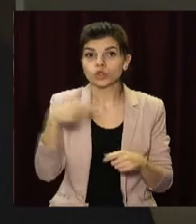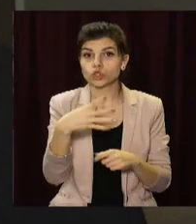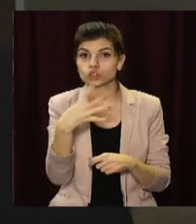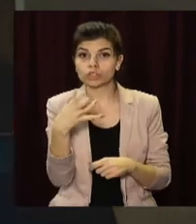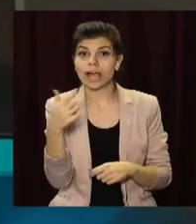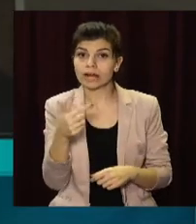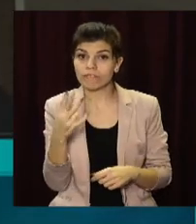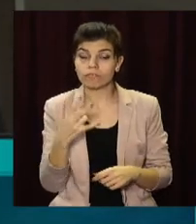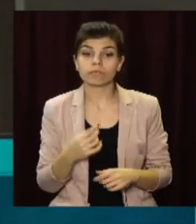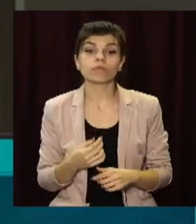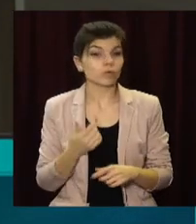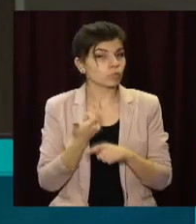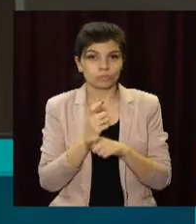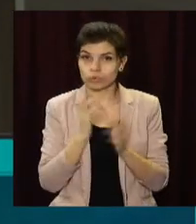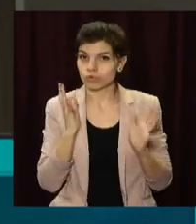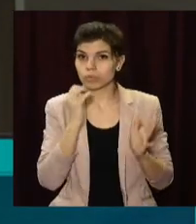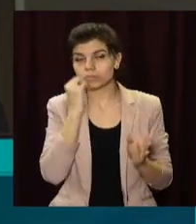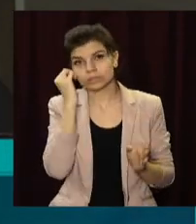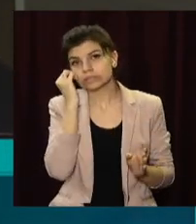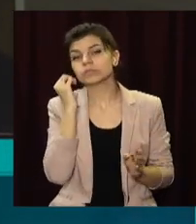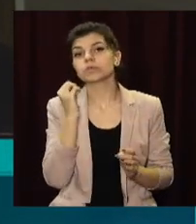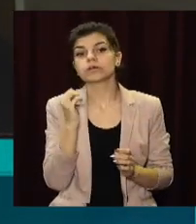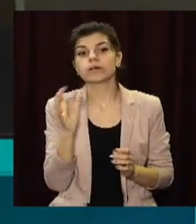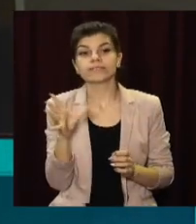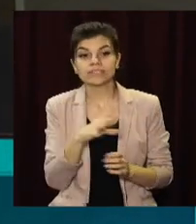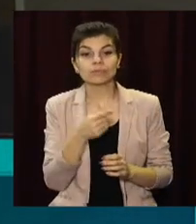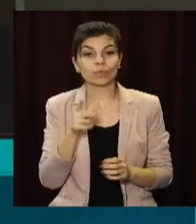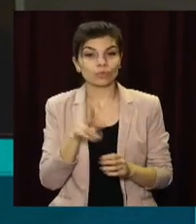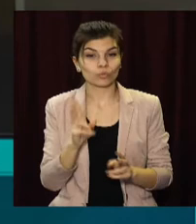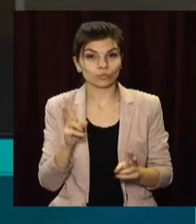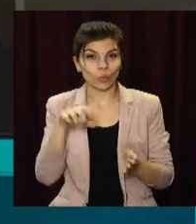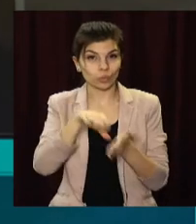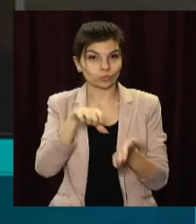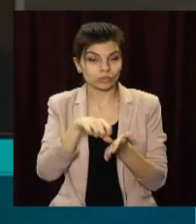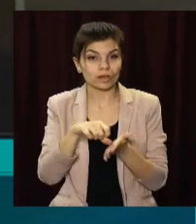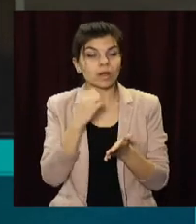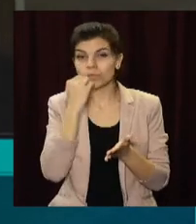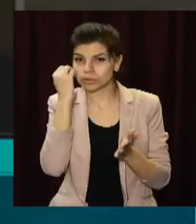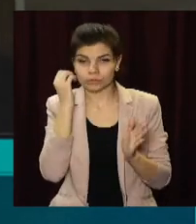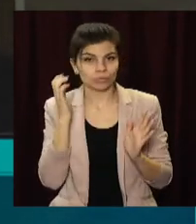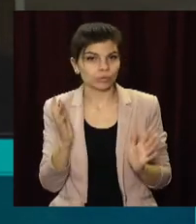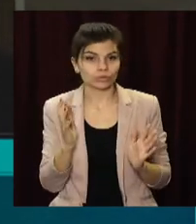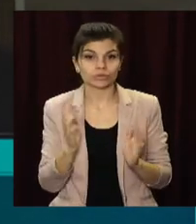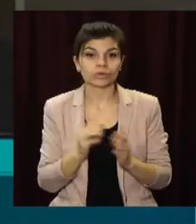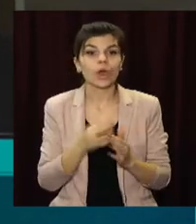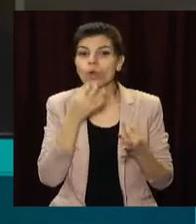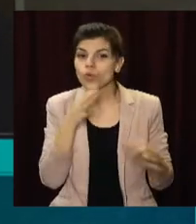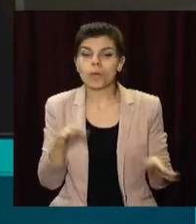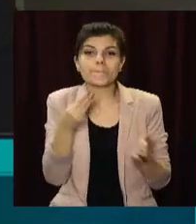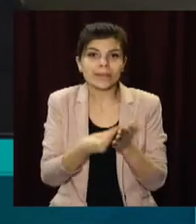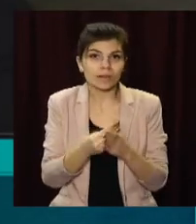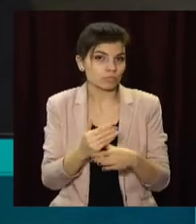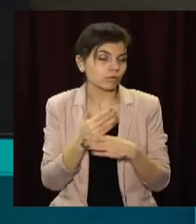всім, хто приймав в цьому участь. Дякую велике. Любая матеріальна поддержка помогает, потому как я работаю на